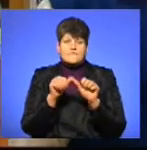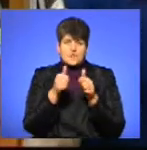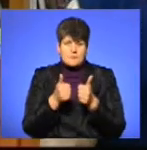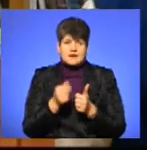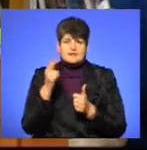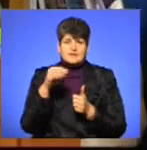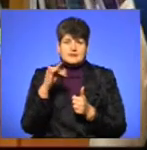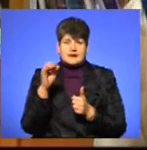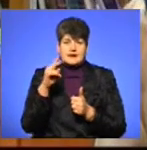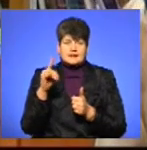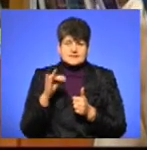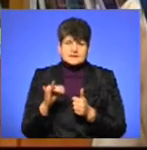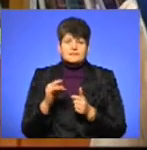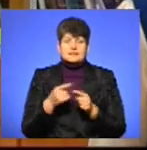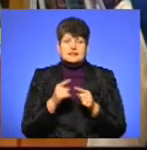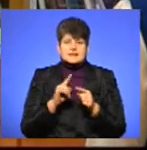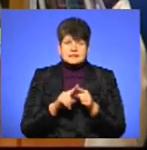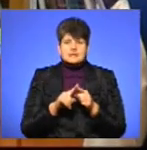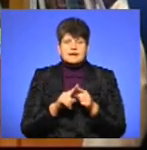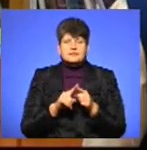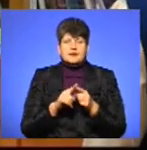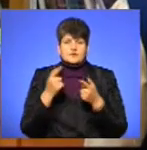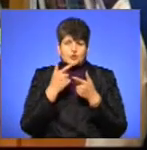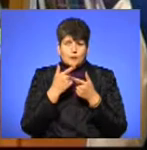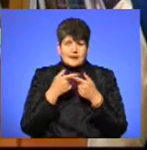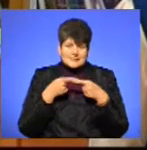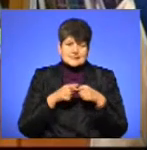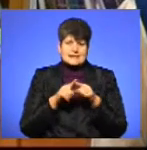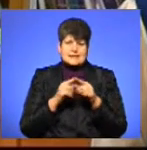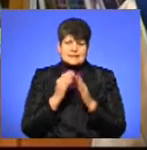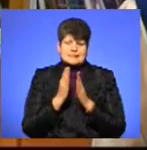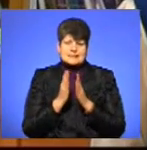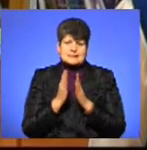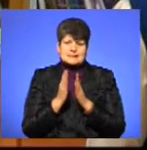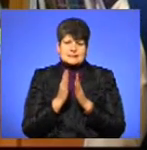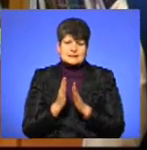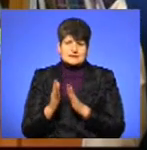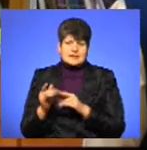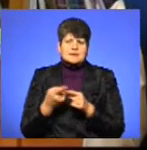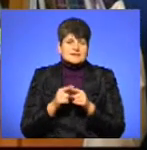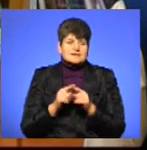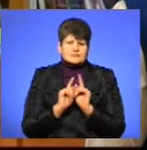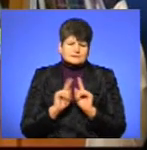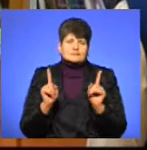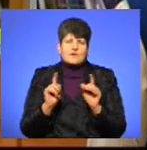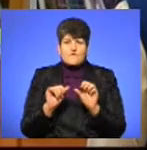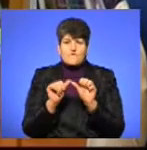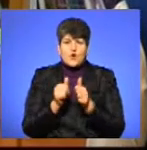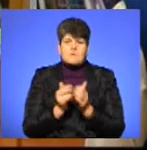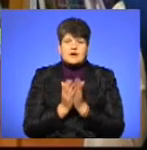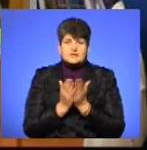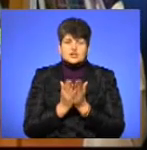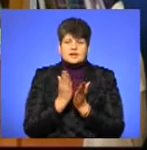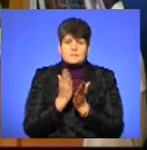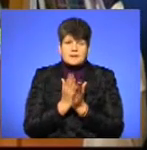це цифрові доступні інформаційні системи, це особливий формат аудіокниг, який характеризується високим